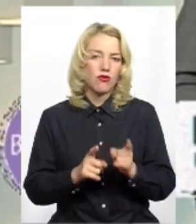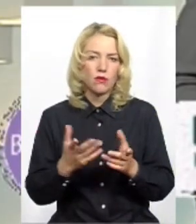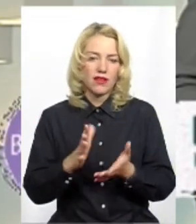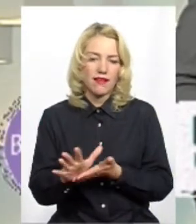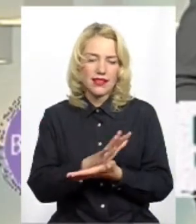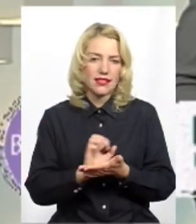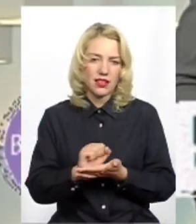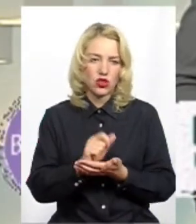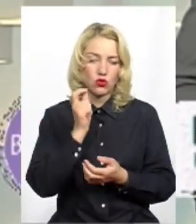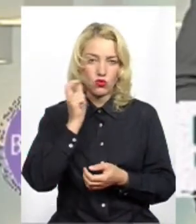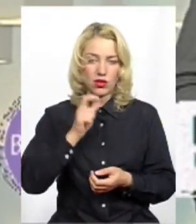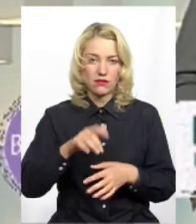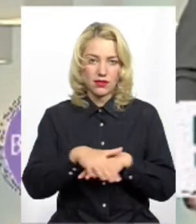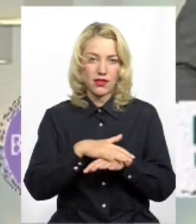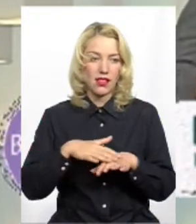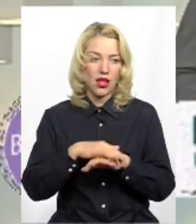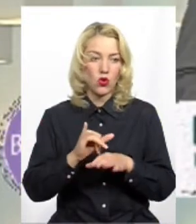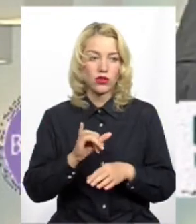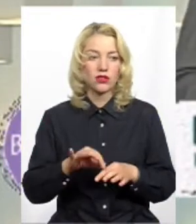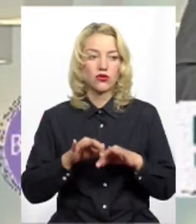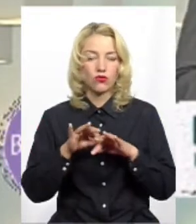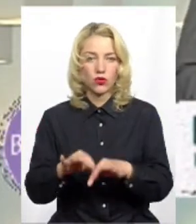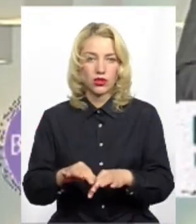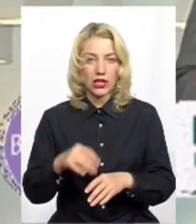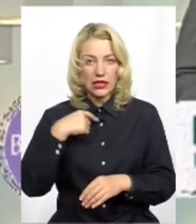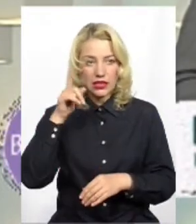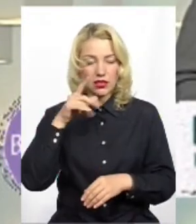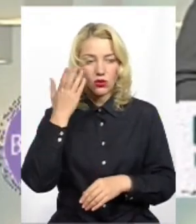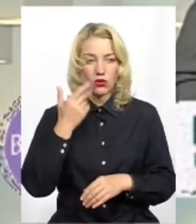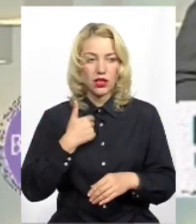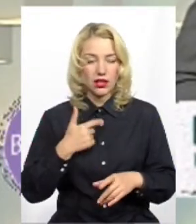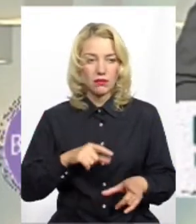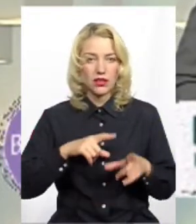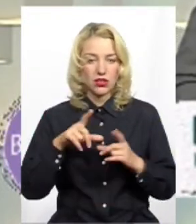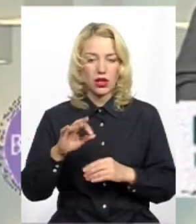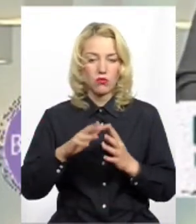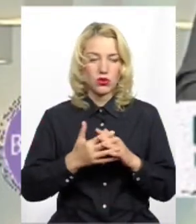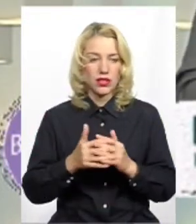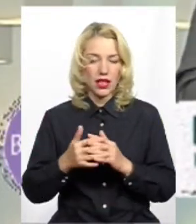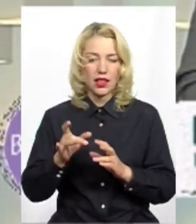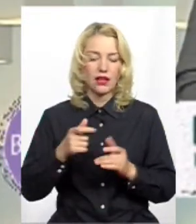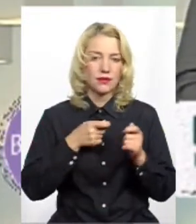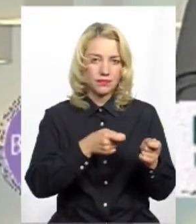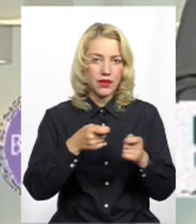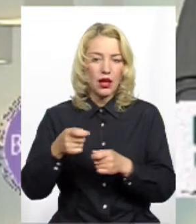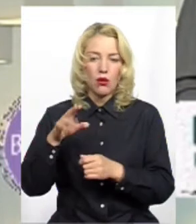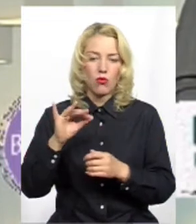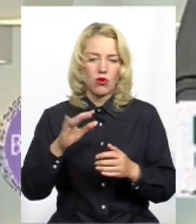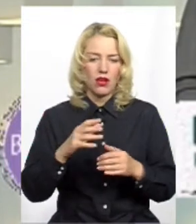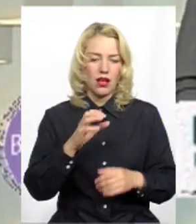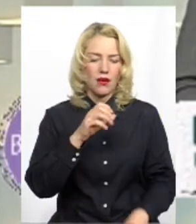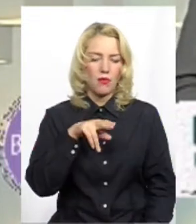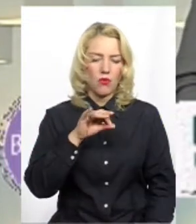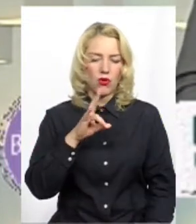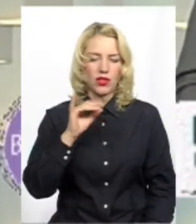знищує український народ і просто доводить. Ну, знаєте, коли я проїжджаю по селах, по громадах, по Нінка,